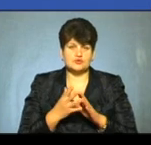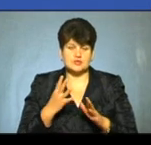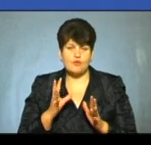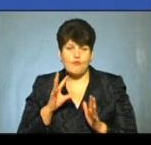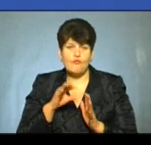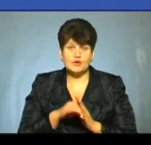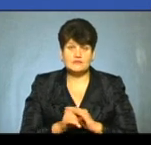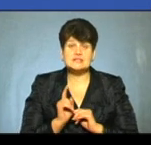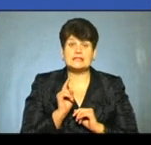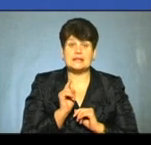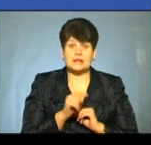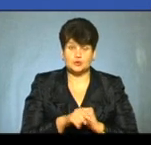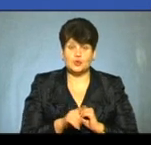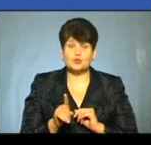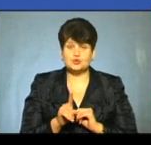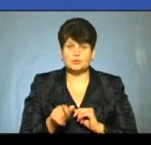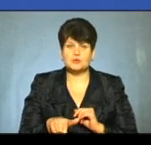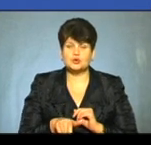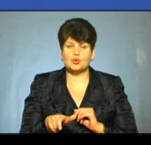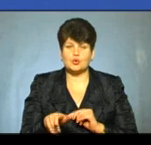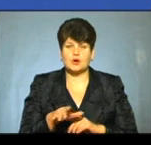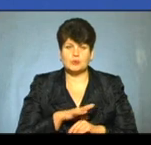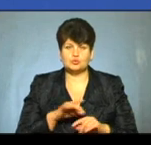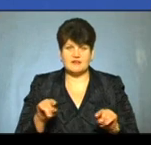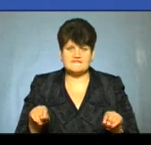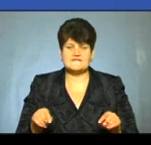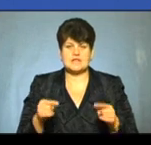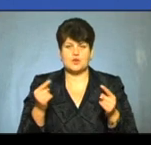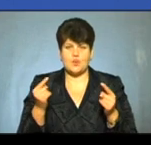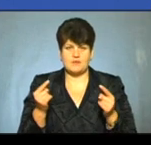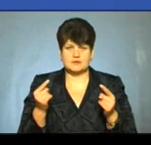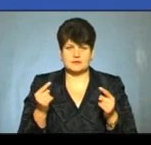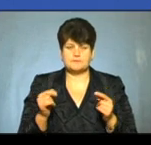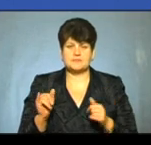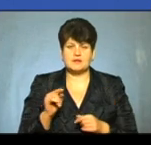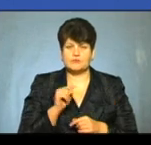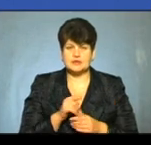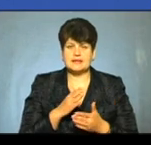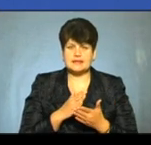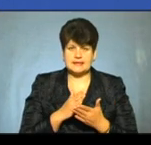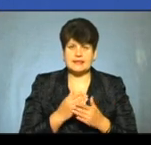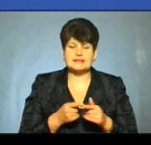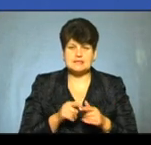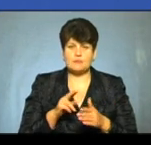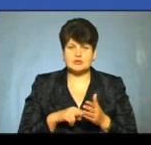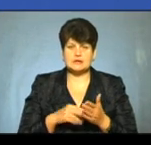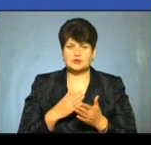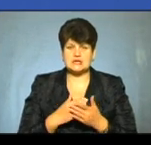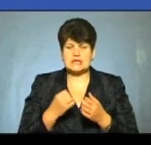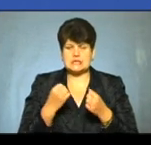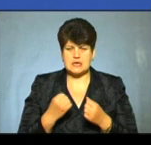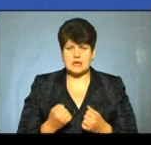вводився для того, щоб дороги були відновлені. І цей податок є тягарем